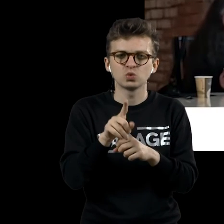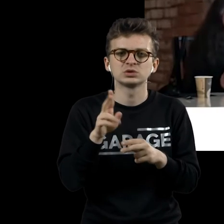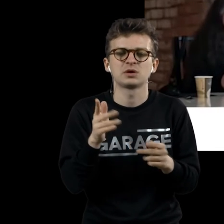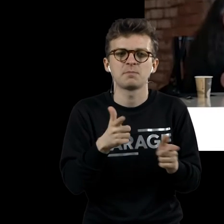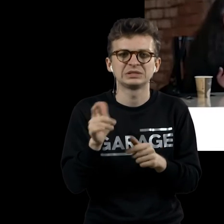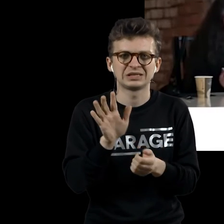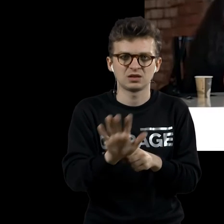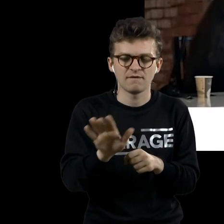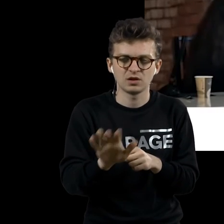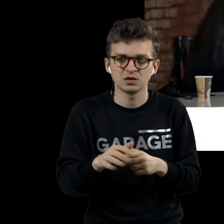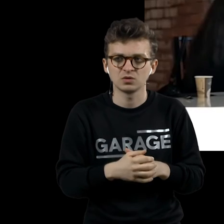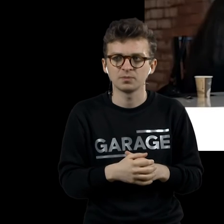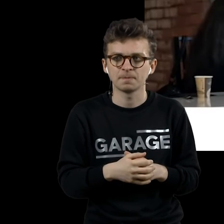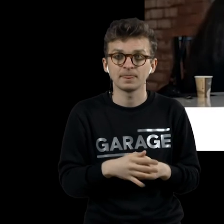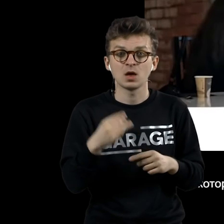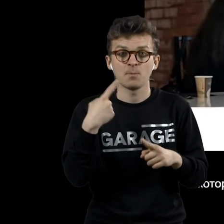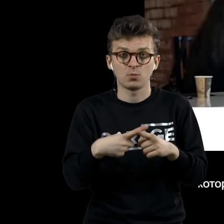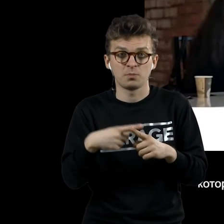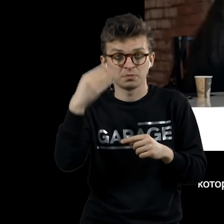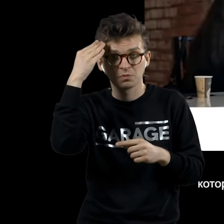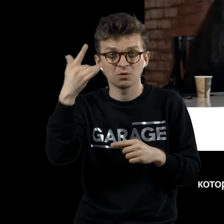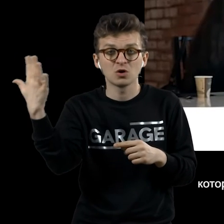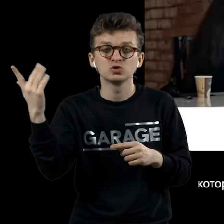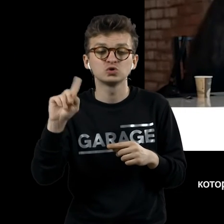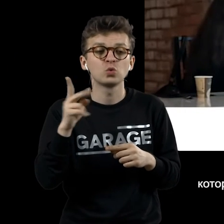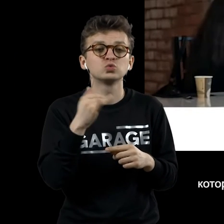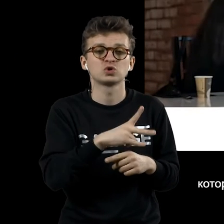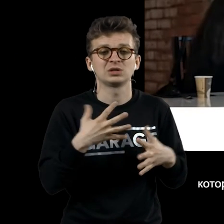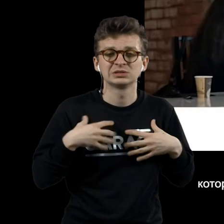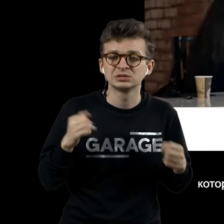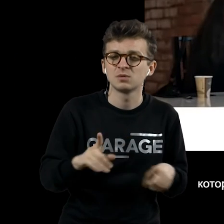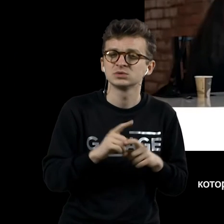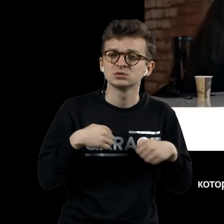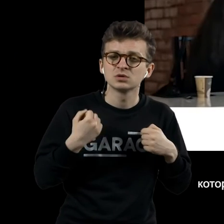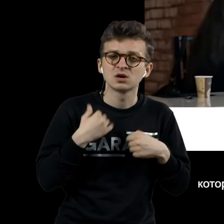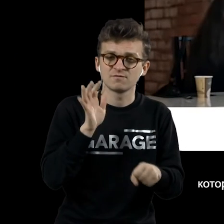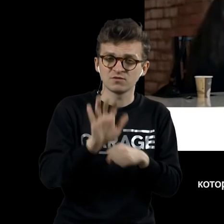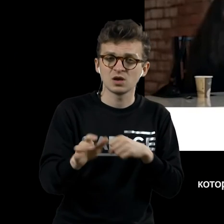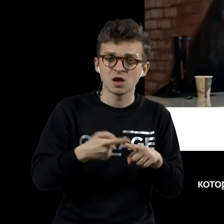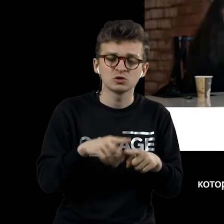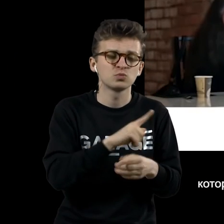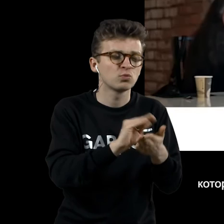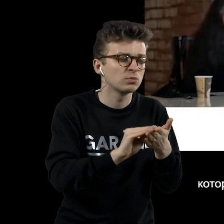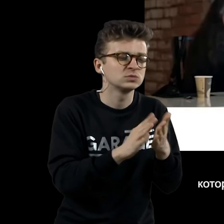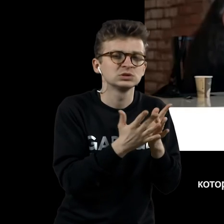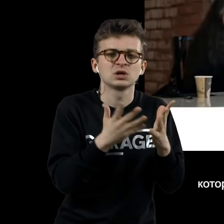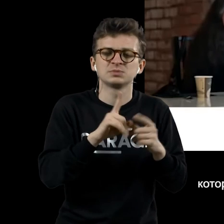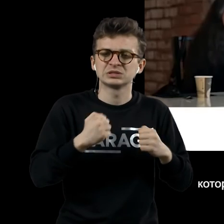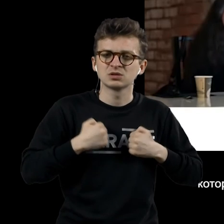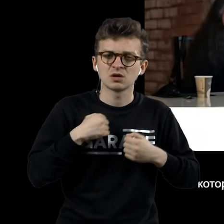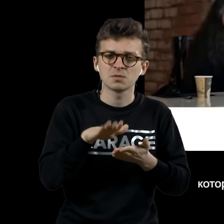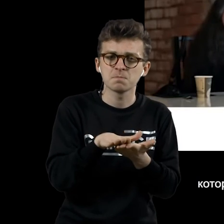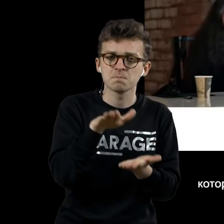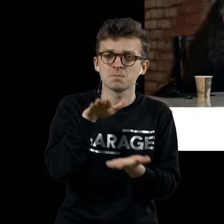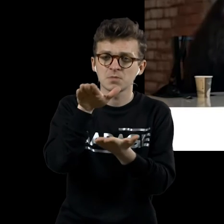при этом считается, что Дюшан, который их так старательно издал и так старательно позаботился о судьбе этих бумажек, это и